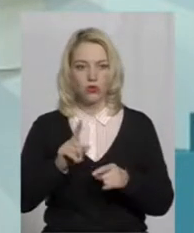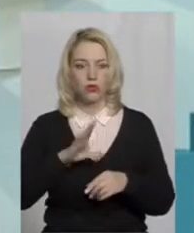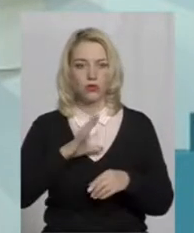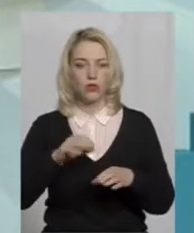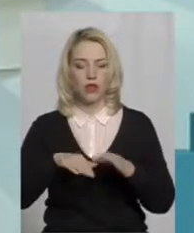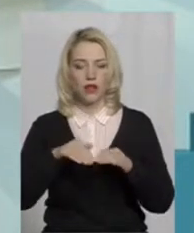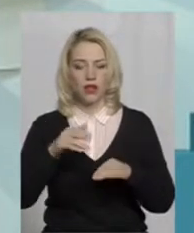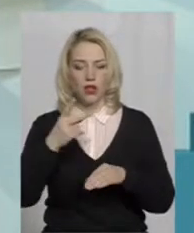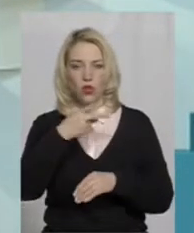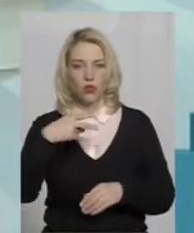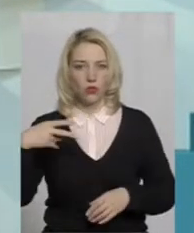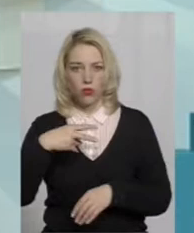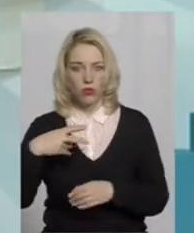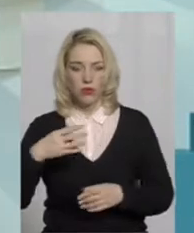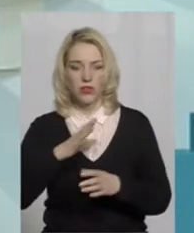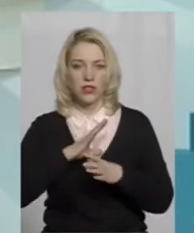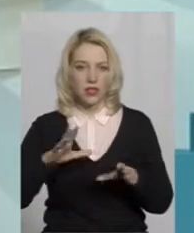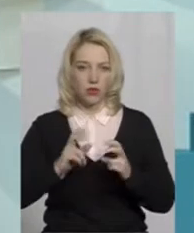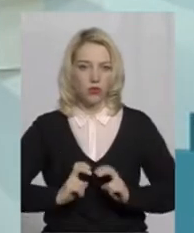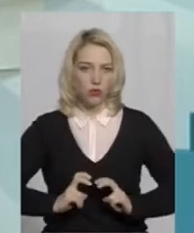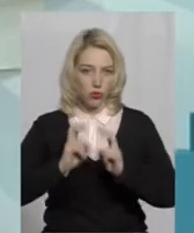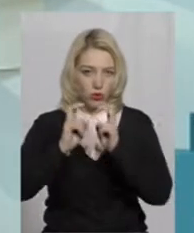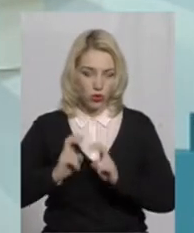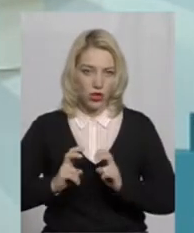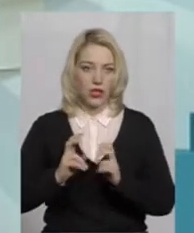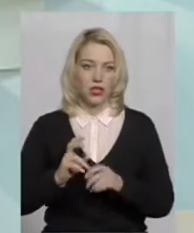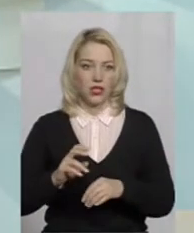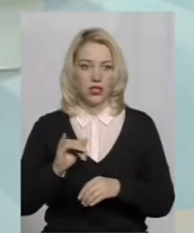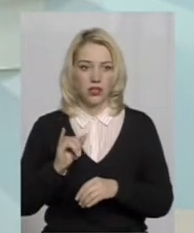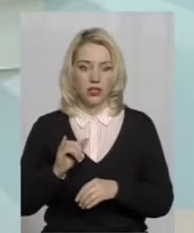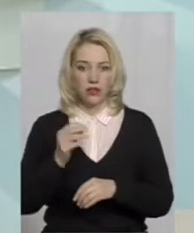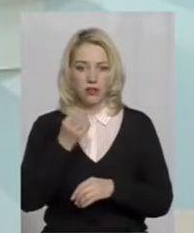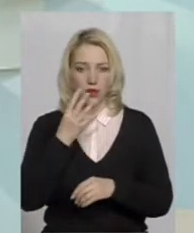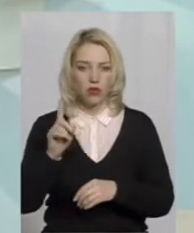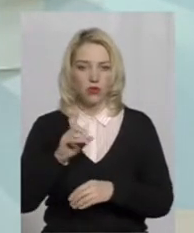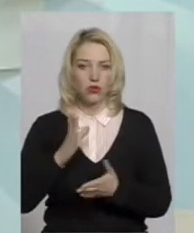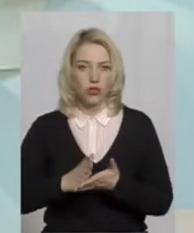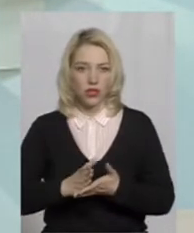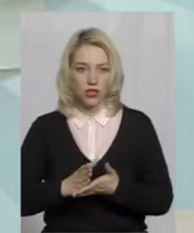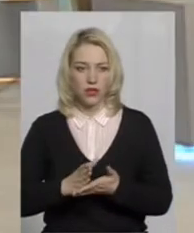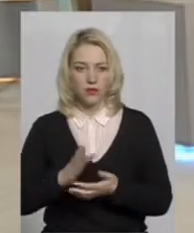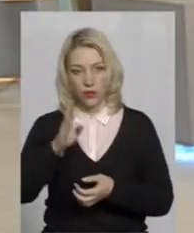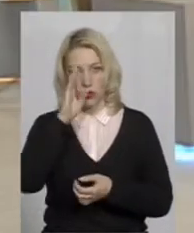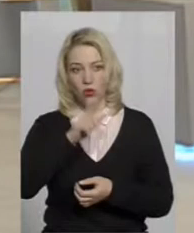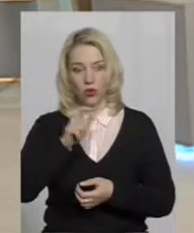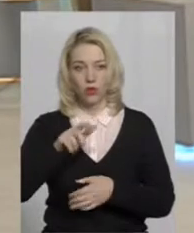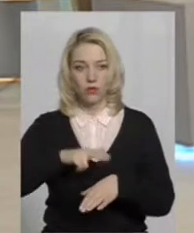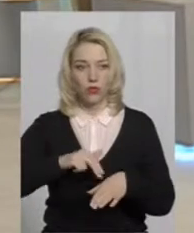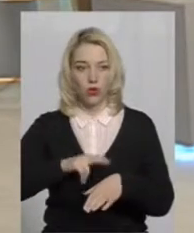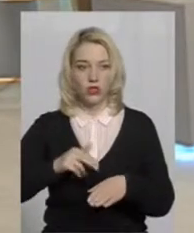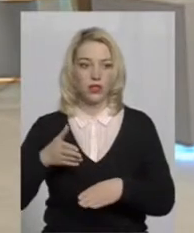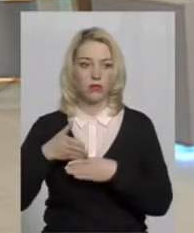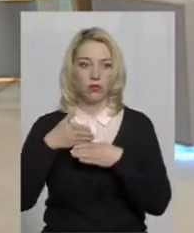поверсі, ніяких засобів для підйому не було. Благо, звісно, є хлопці з поліції,